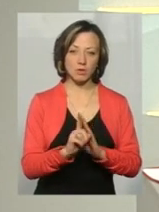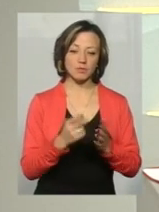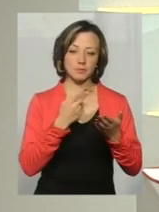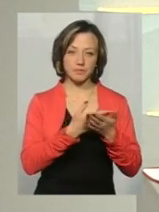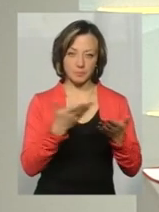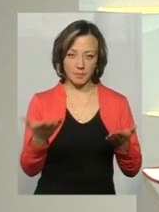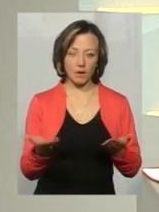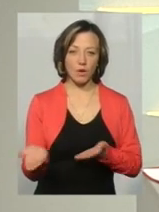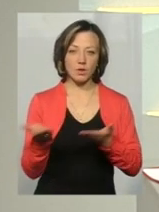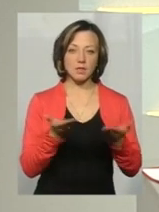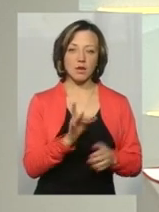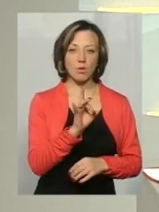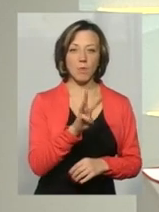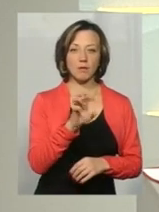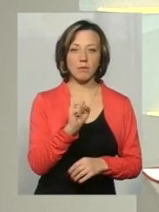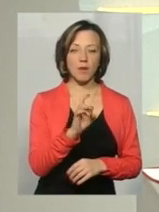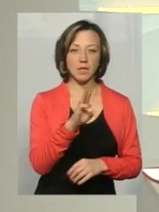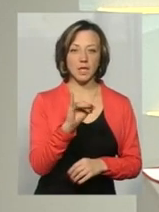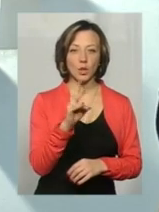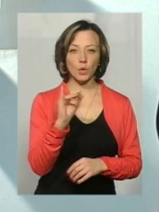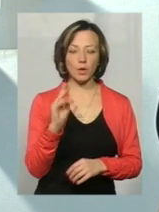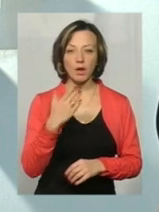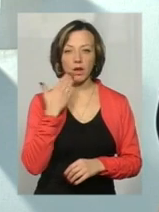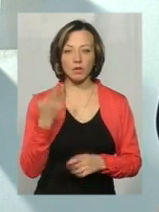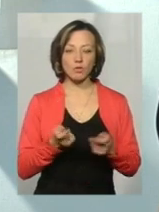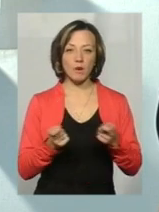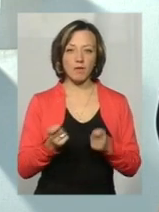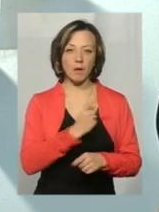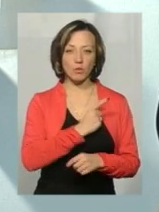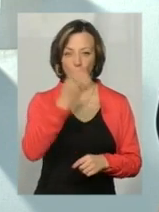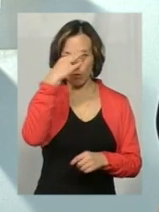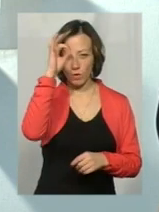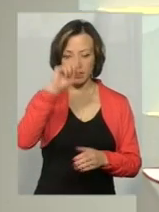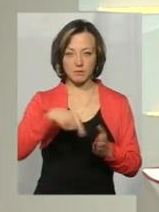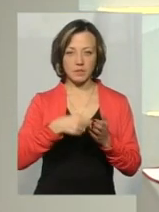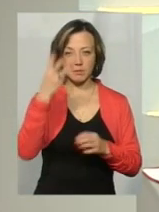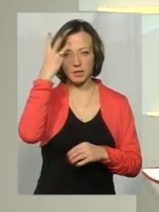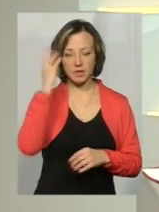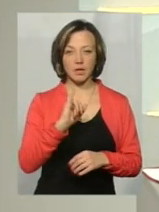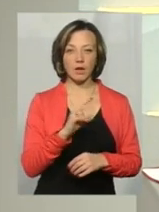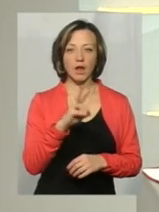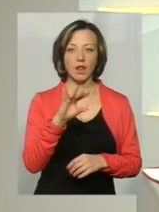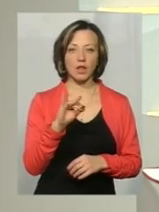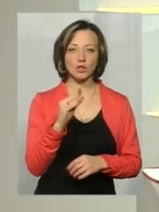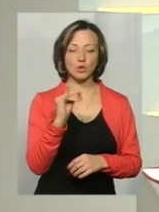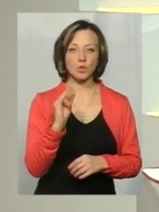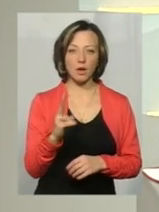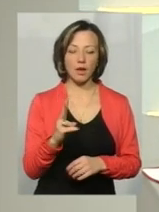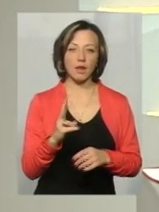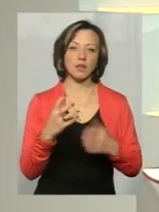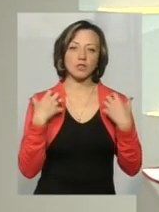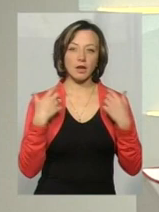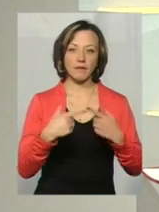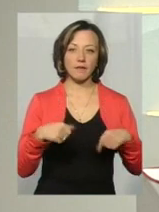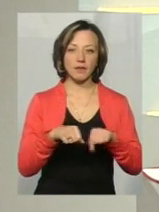наших гостей у студії. Це Роман Мартинюк, речник управління патрульної поліції в місті Хмельницькому, та Ігор Лежнюк, начальник відділу розшуку та опрацювання